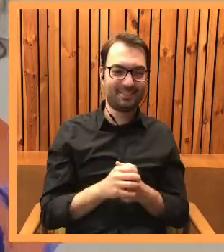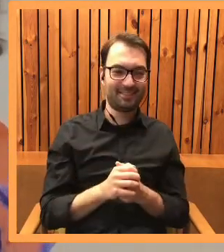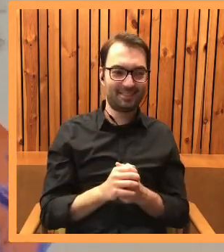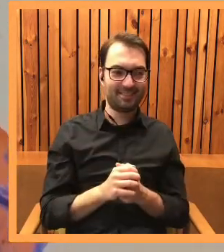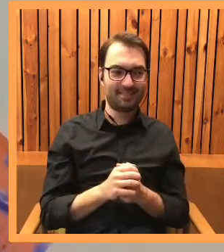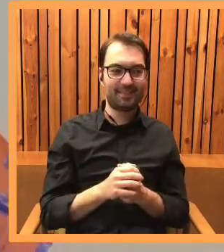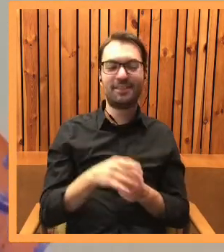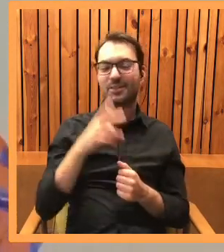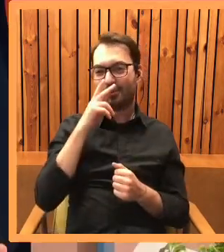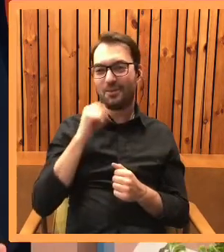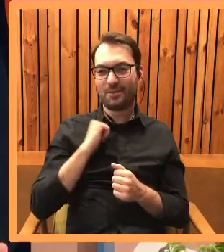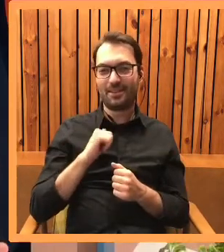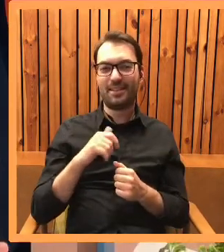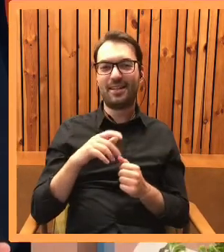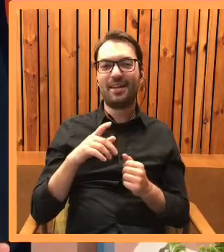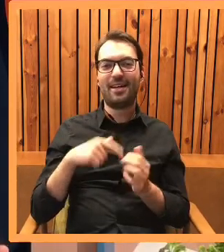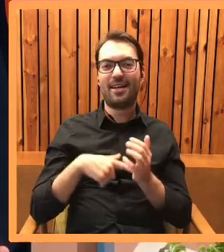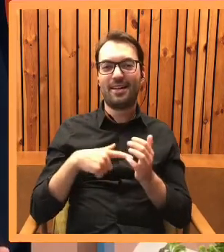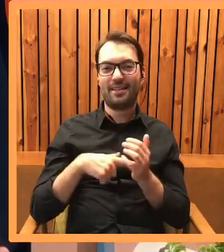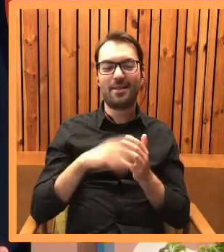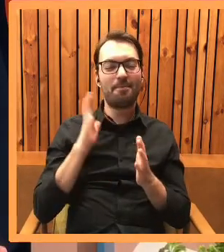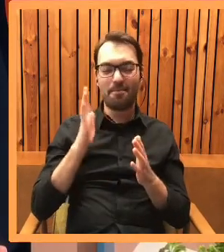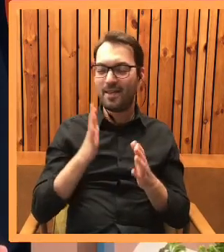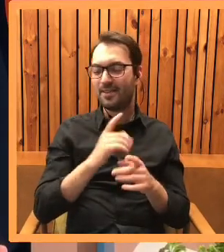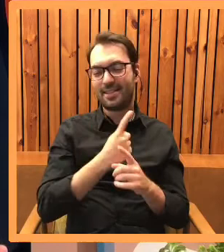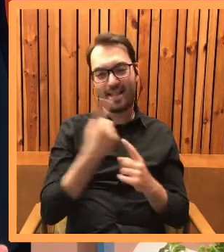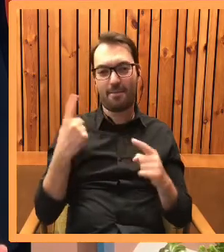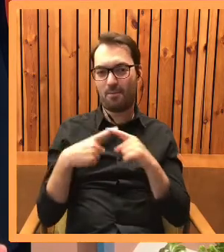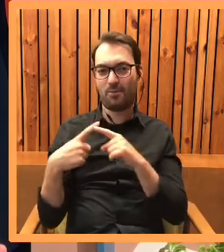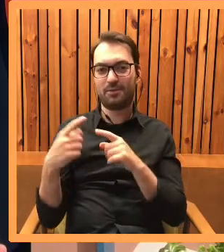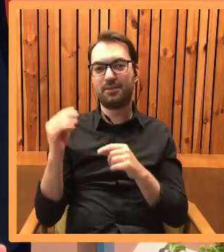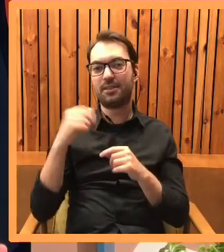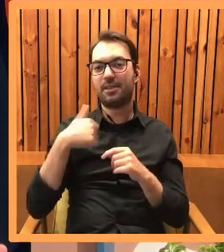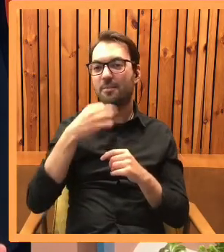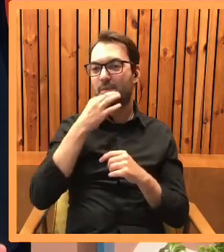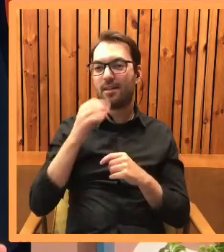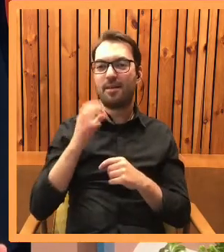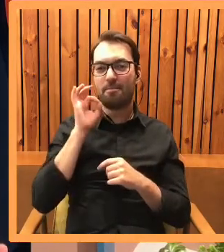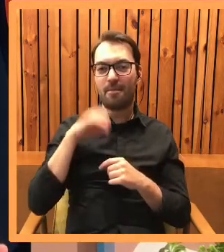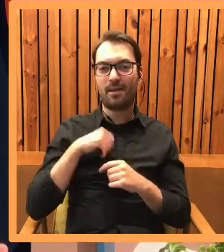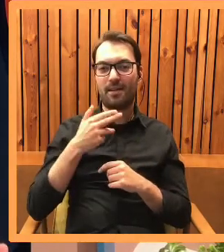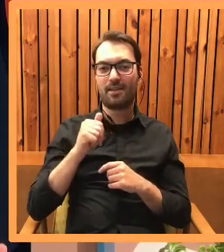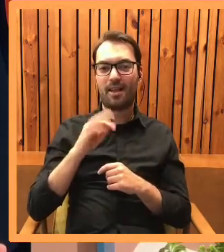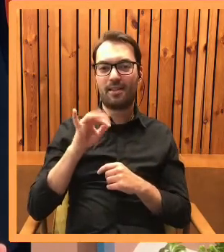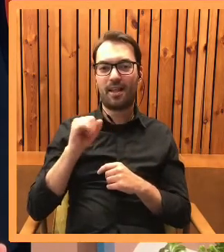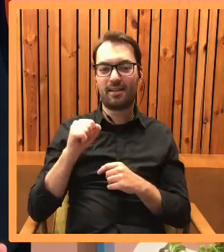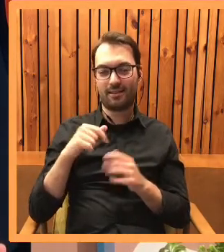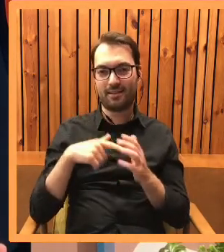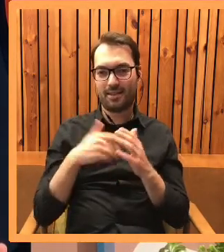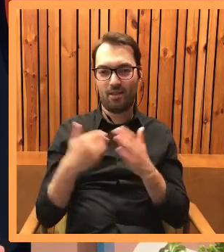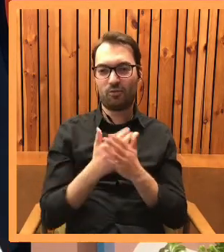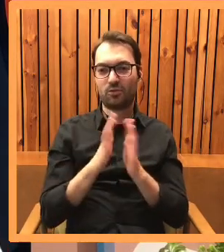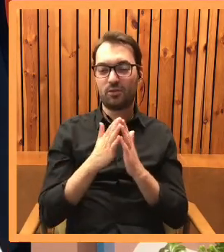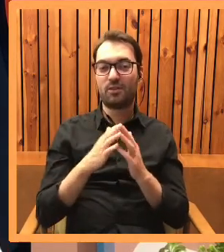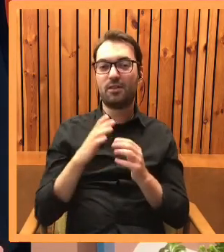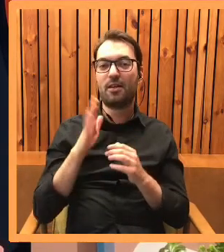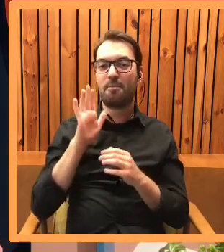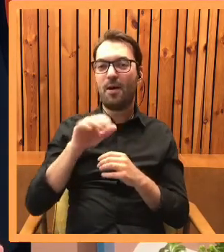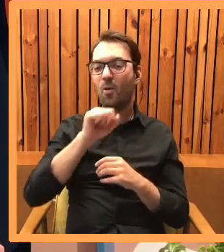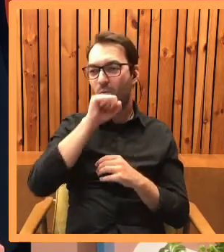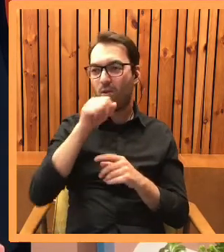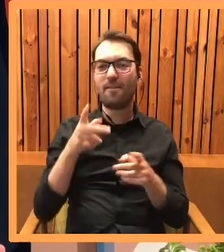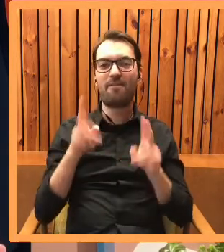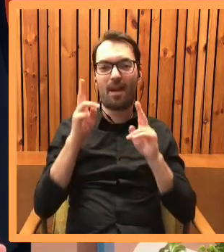Ale zobaczysz, to jest takie przerażenie, z którego samo dobro potem wypływa. Pytanie jeszcze od Pani Natalii dotyczące książki Ja Cię kocham, Ty miał. Czy masz ulubioną